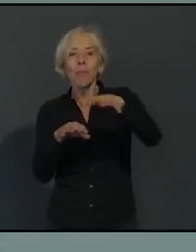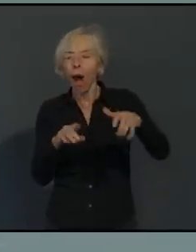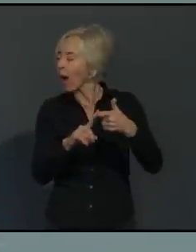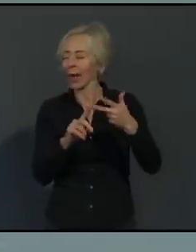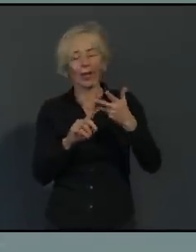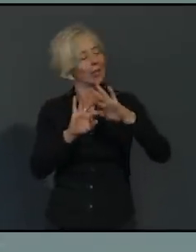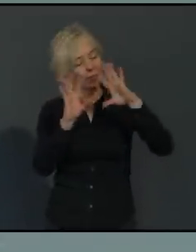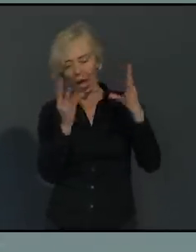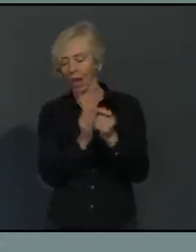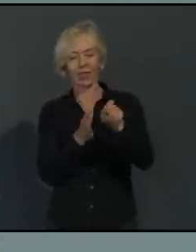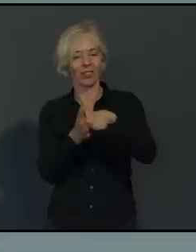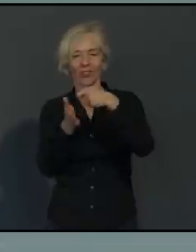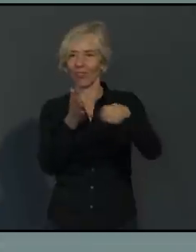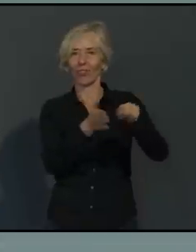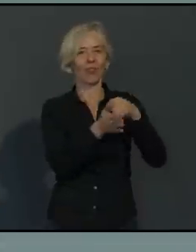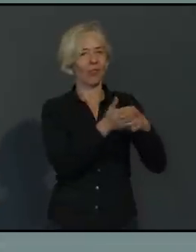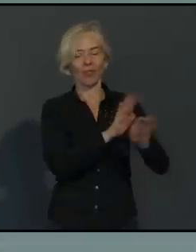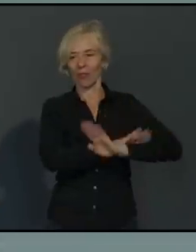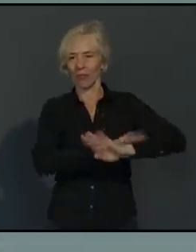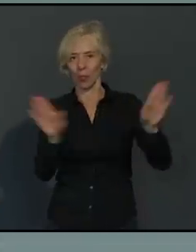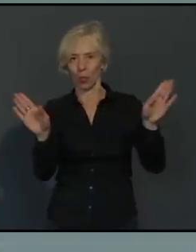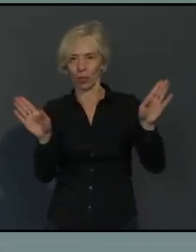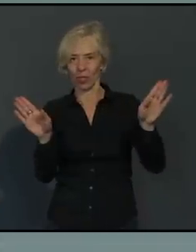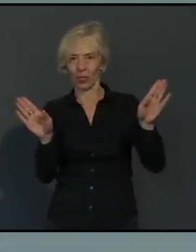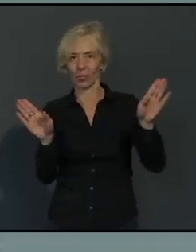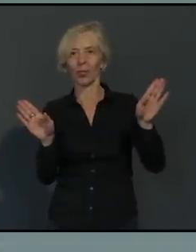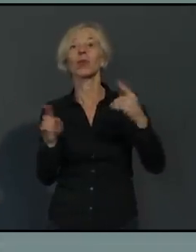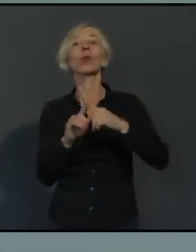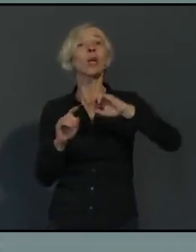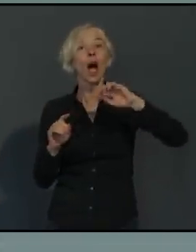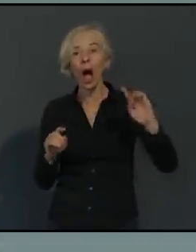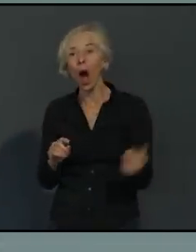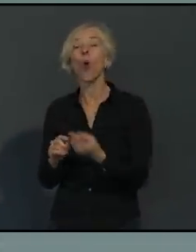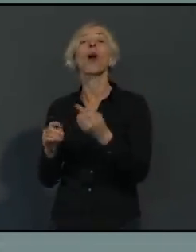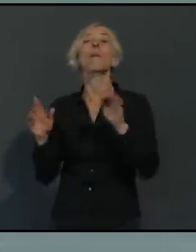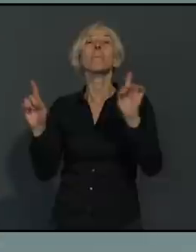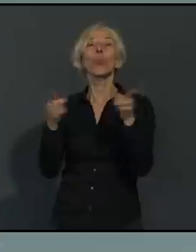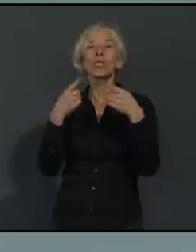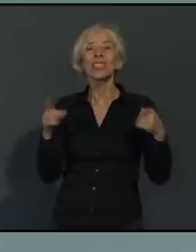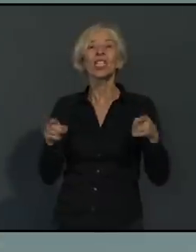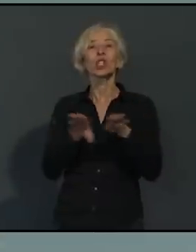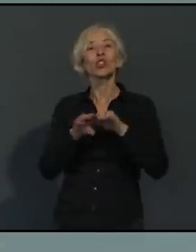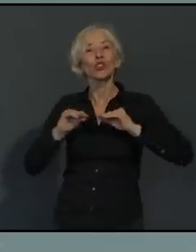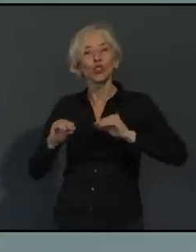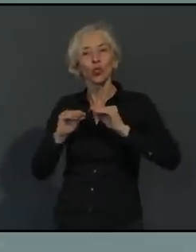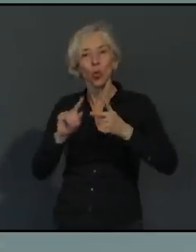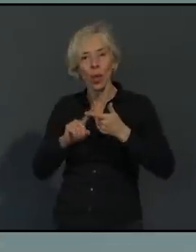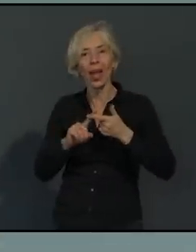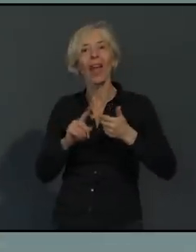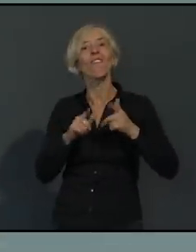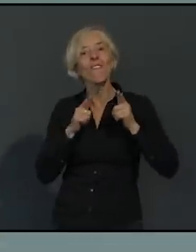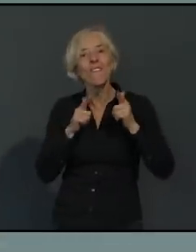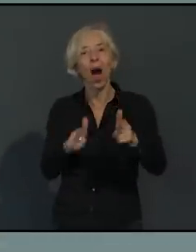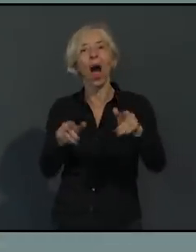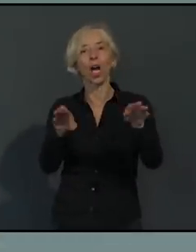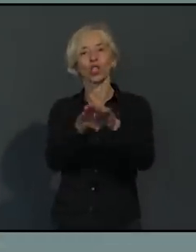Präsenzunterricht, von außerschulischen Bildungsangeboten sowie von Musik- und Fahrschulen. Die Büchereien bleiben geöffnet,